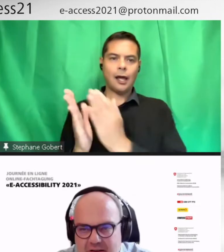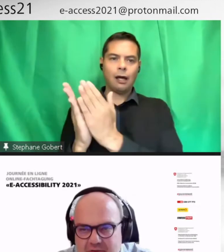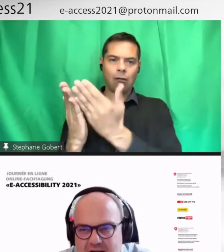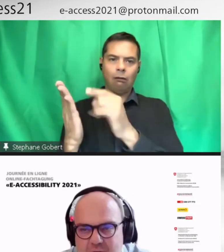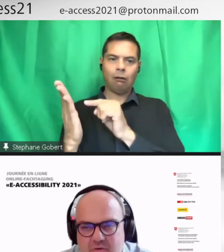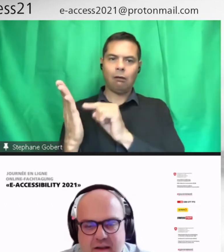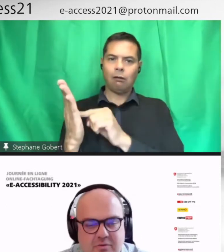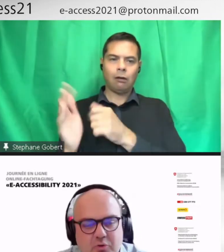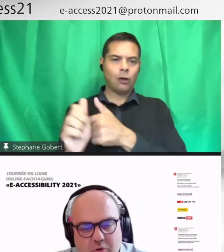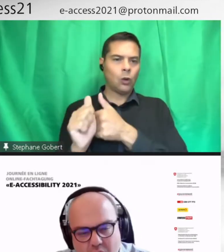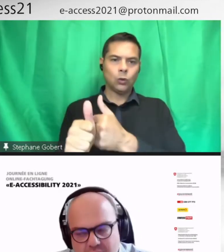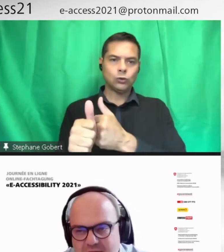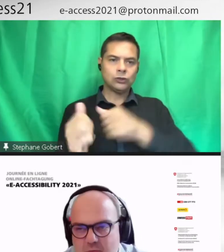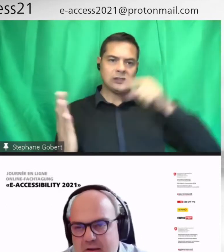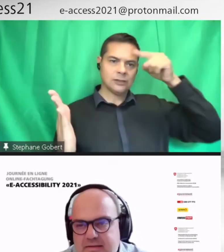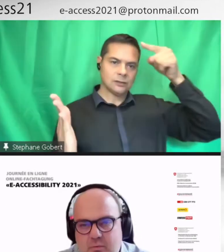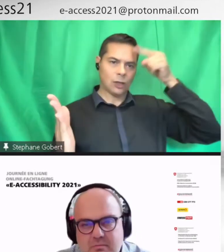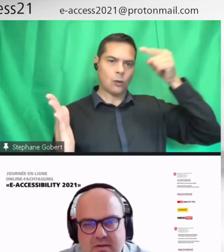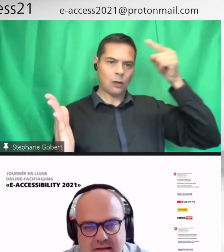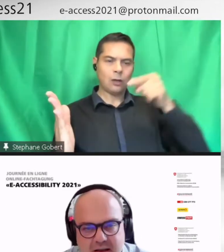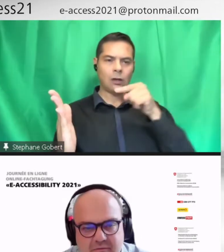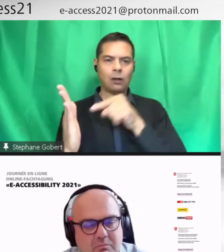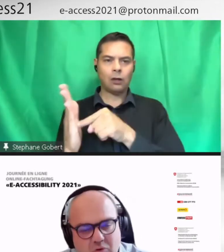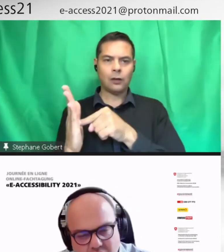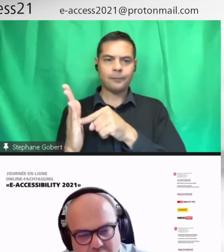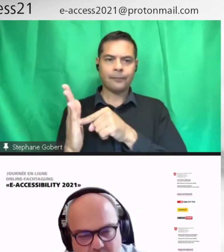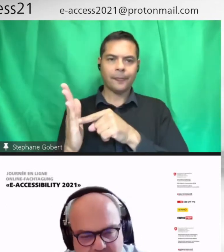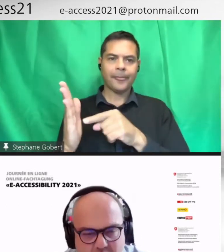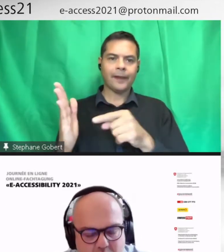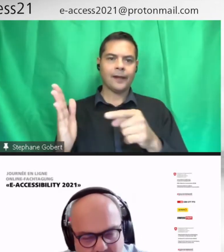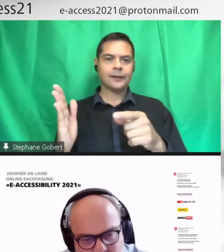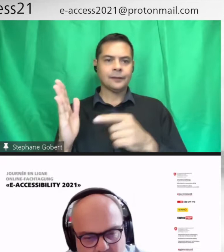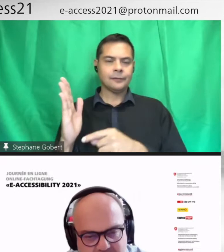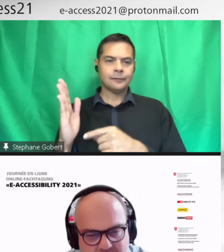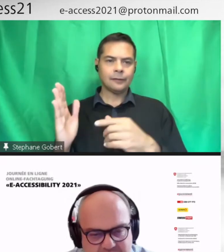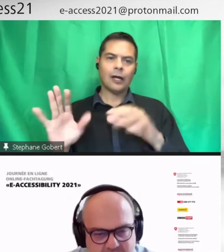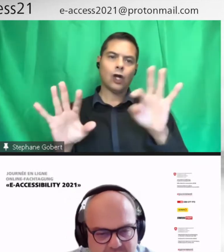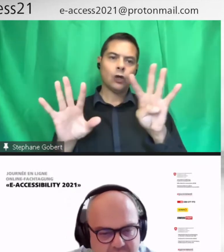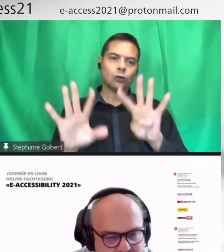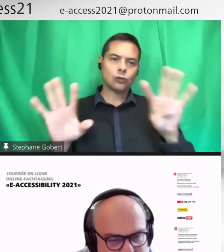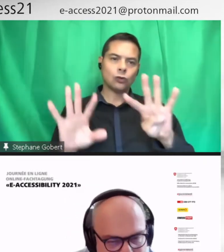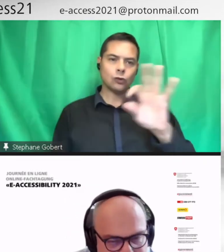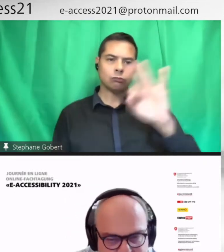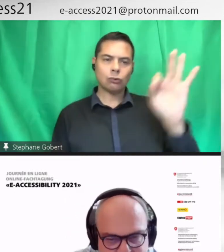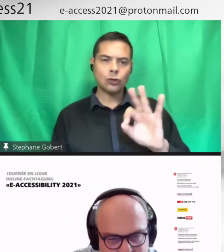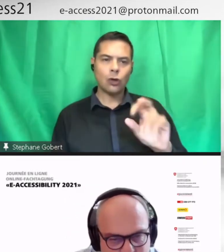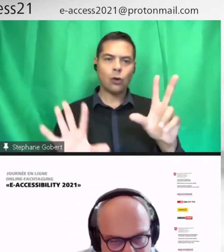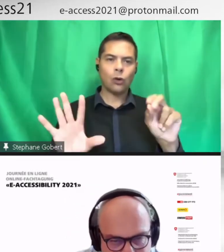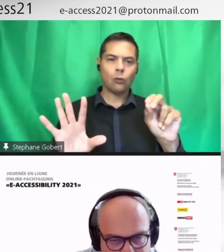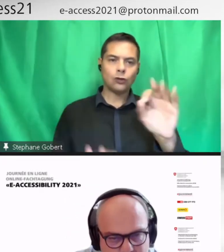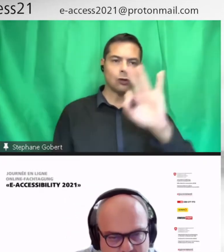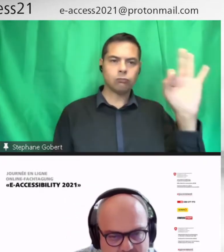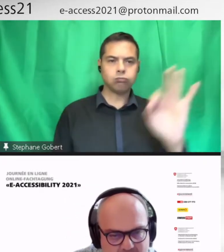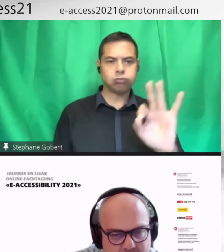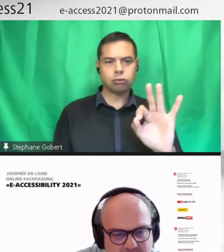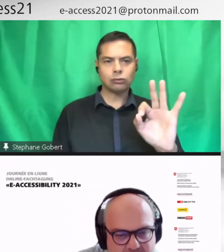livres actuels qu'on a sont plutôt orientés vers le mainstream des élèves, donc pour 90% ou pour 80% des élèves. Les statistiques sont un peu plus...